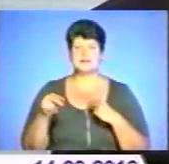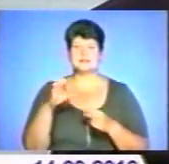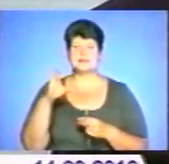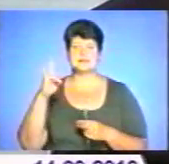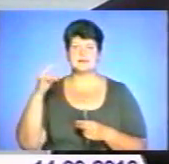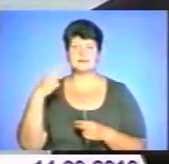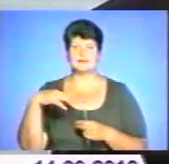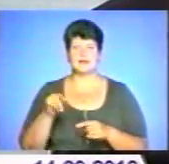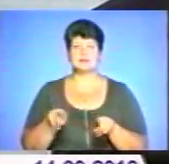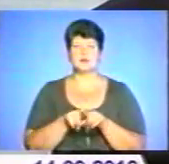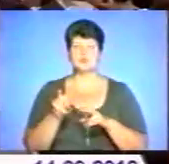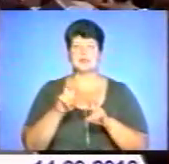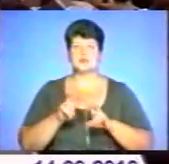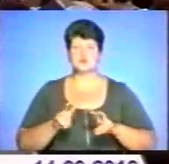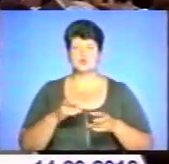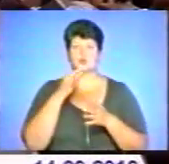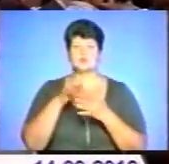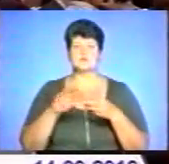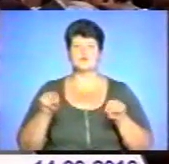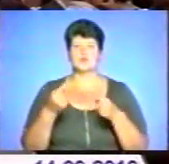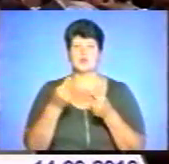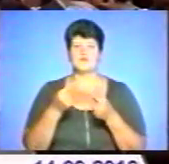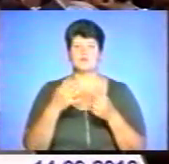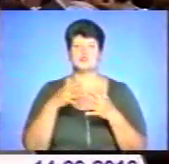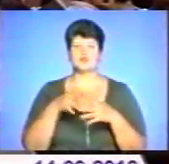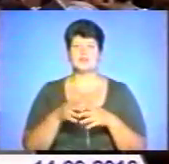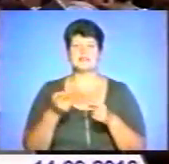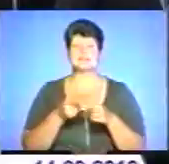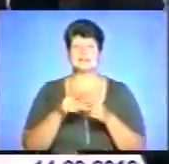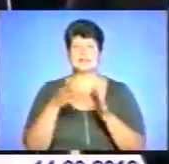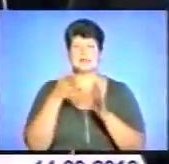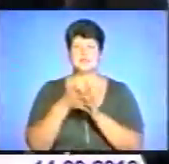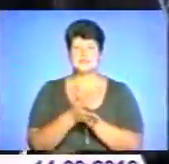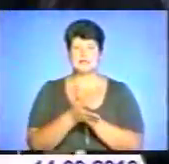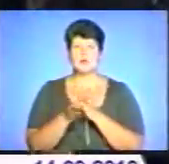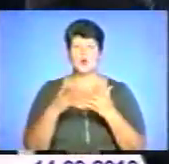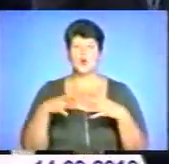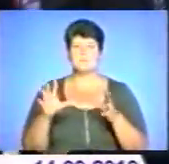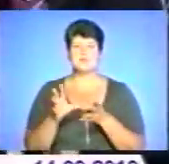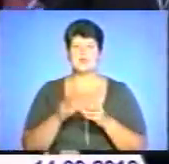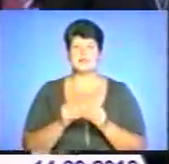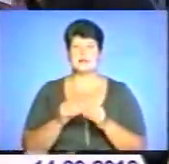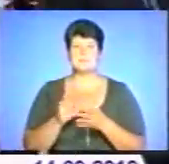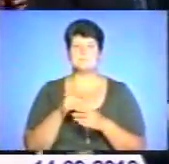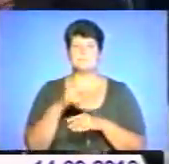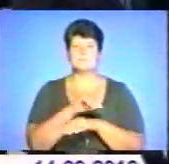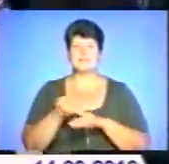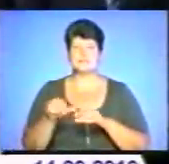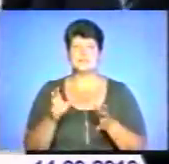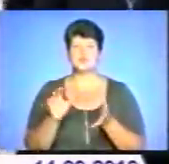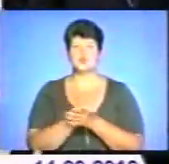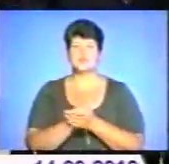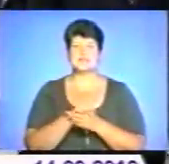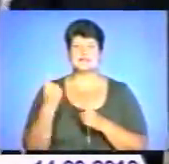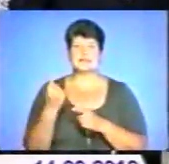аналізує досвід створення та функціонування таких інтеграційних об'єднань, як Митний Союз та Єдиний економічний простір.